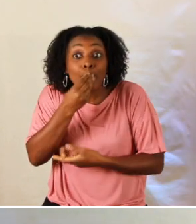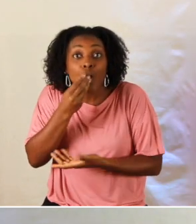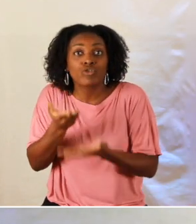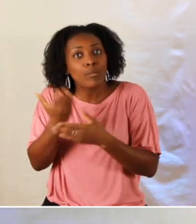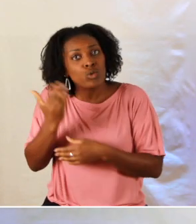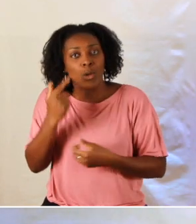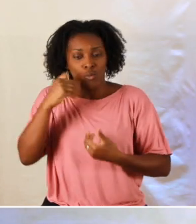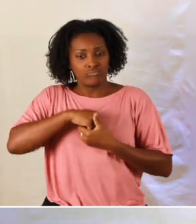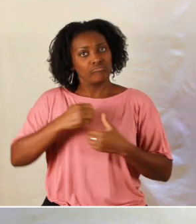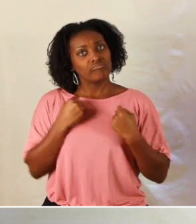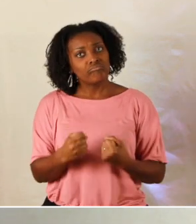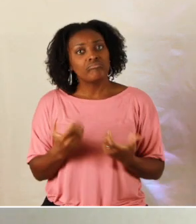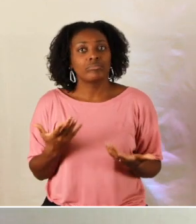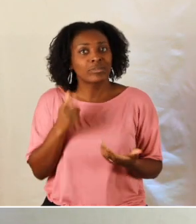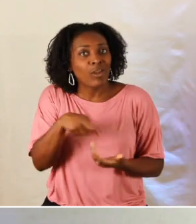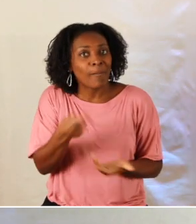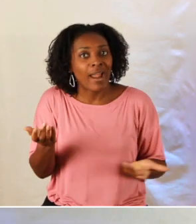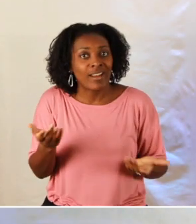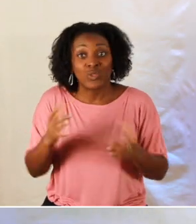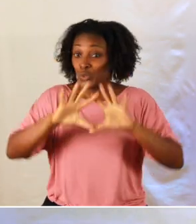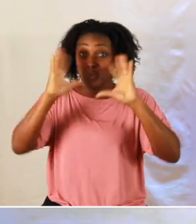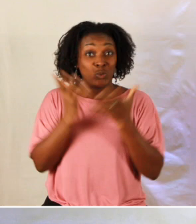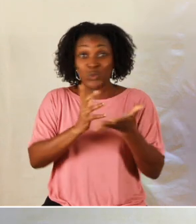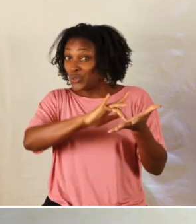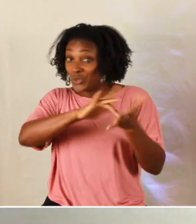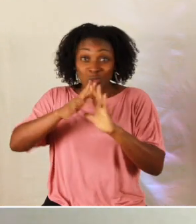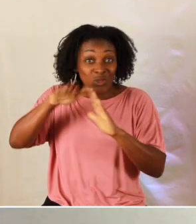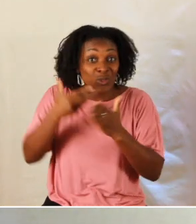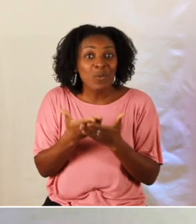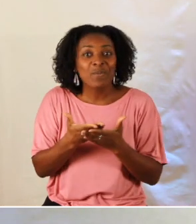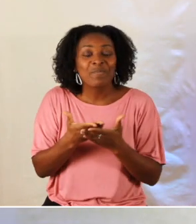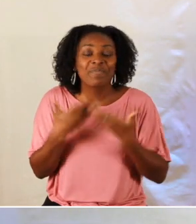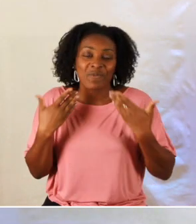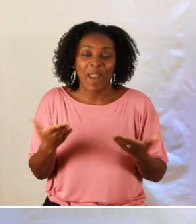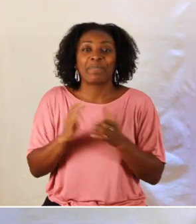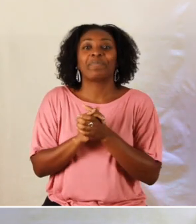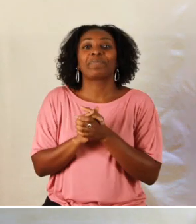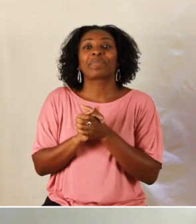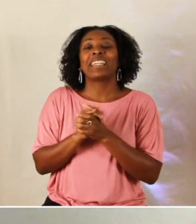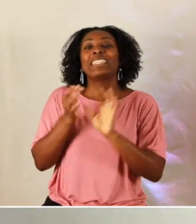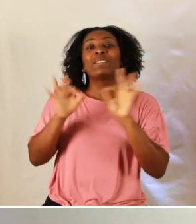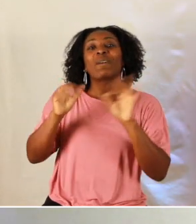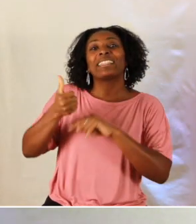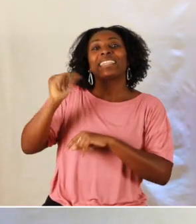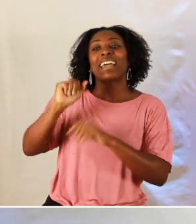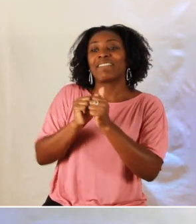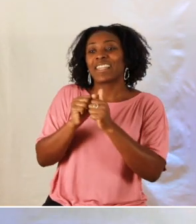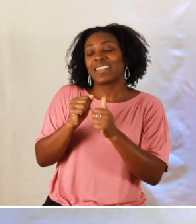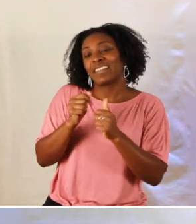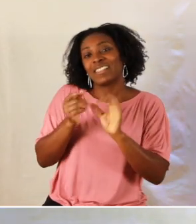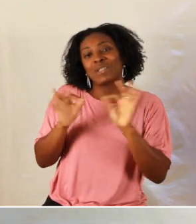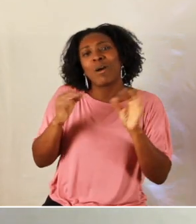renouveler intérieurement et physiquement j'aimerais reprendre l'histoire d'hier cette parabole du bon samaritain